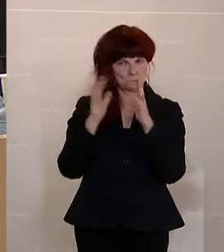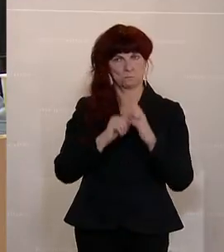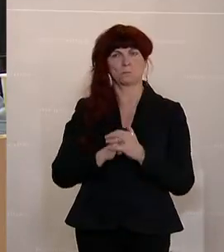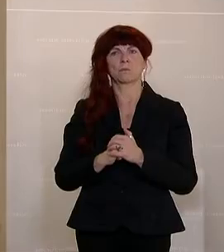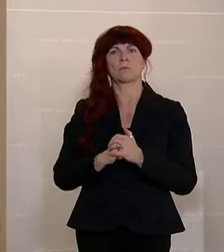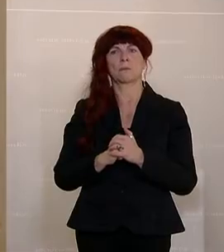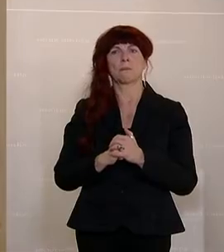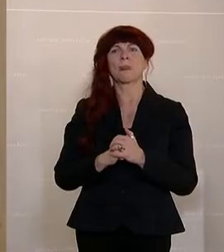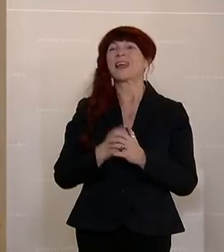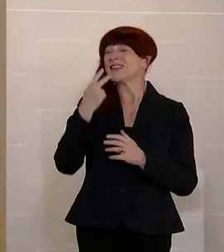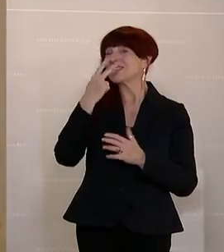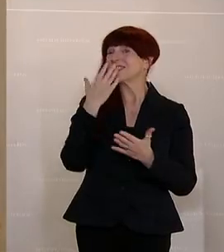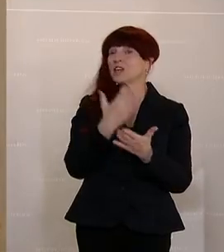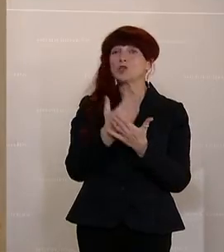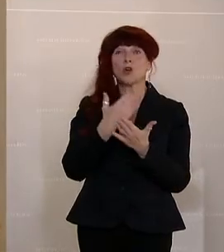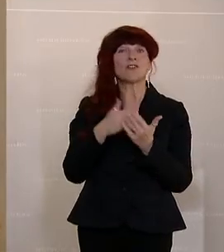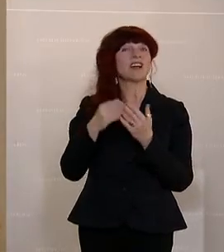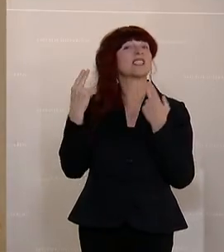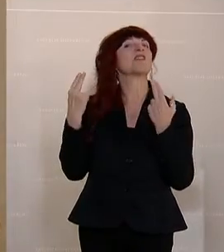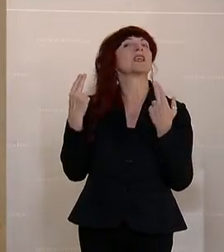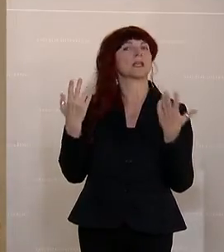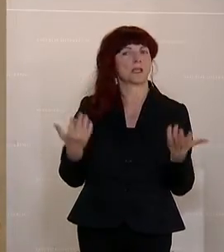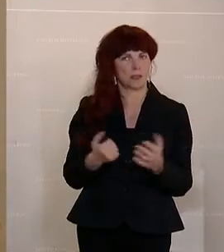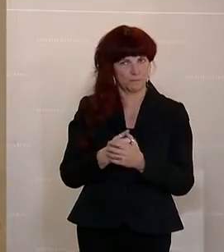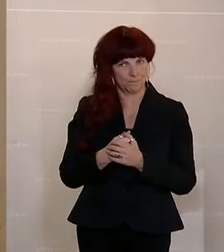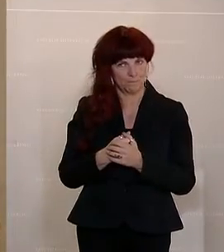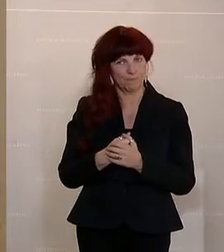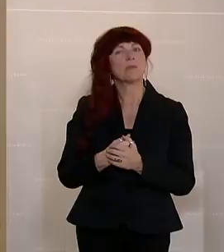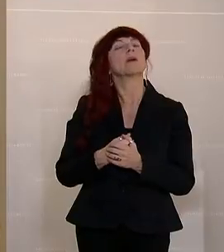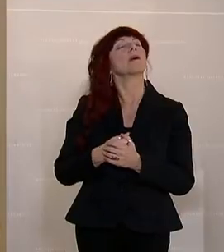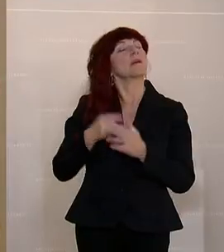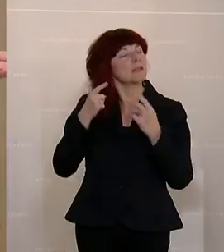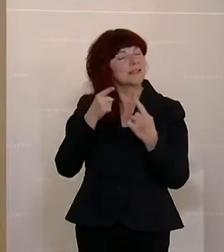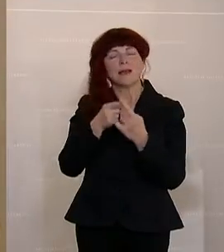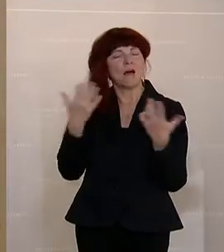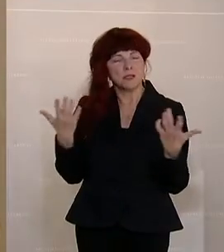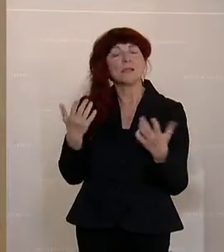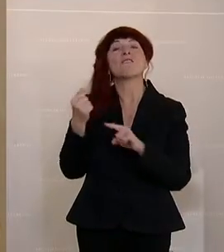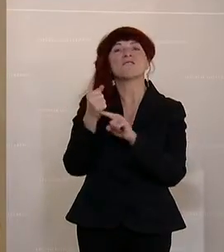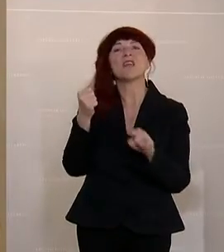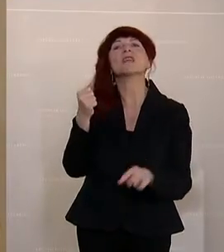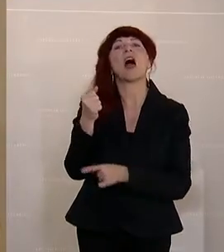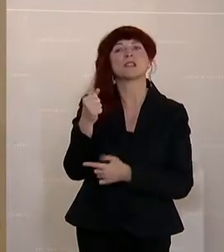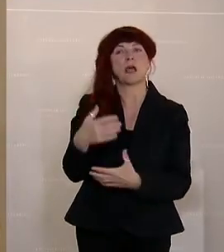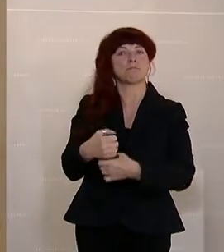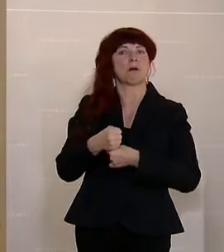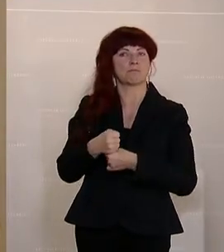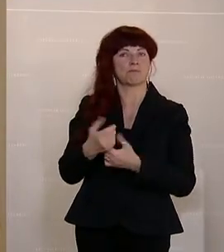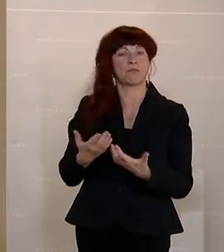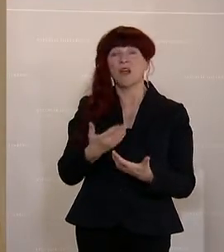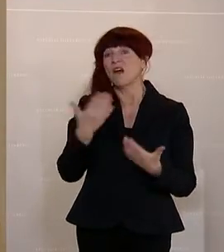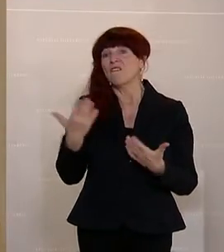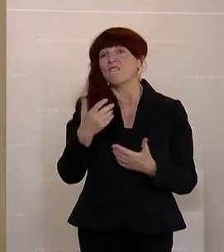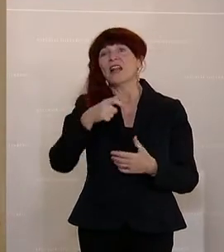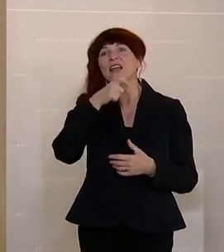Da sieht man wieder die Wertigkeit. Im Endeffekt geht es eben um die Finanzen. Welcher Mensch oder welcher Versicherte